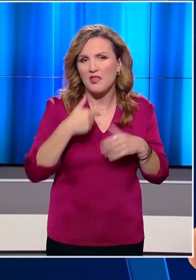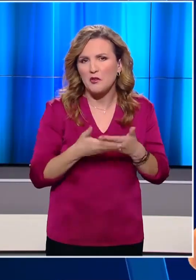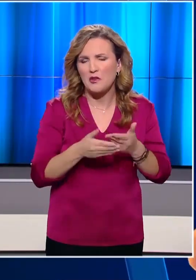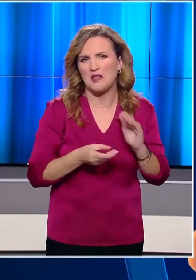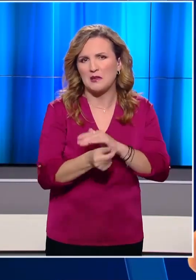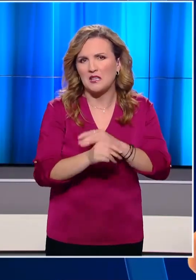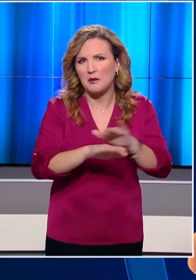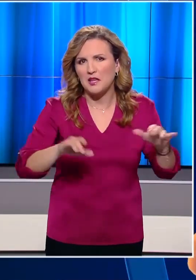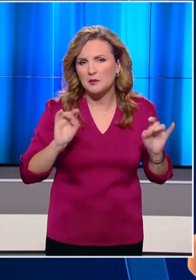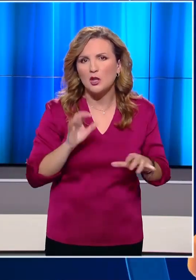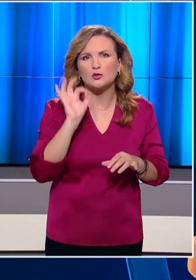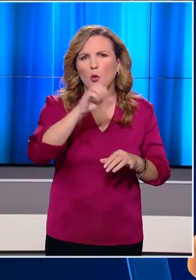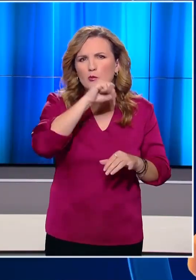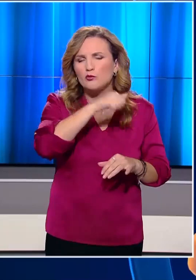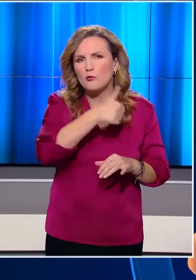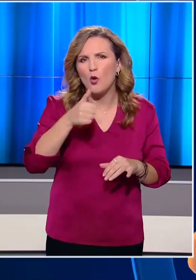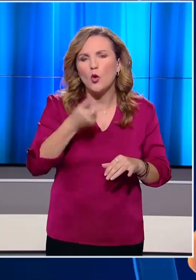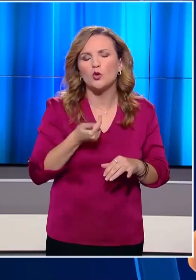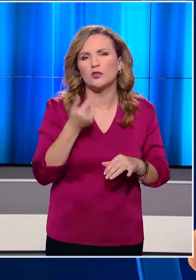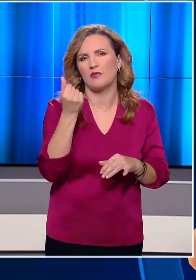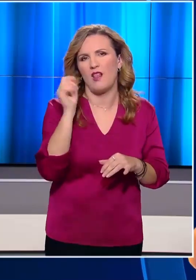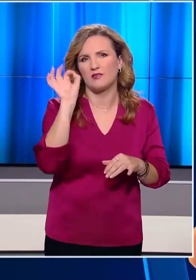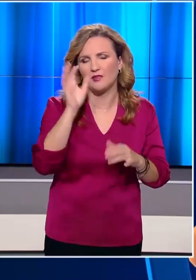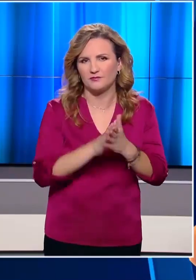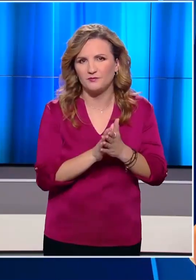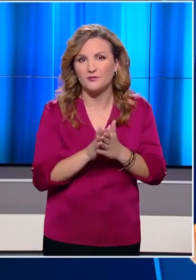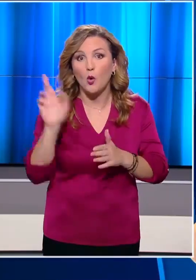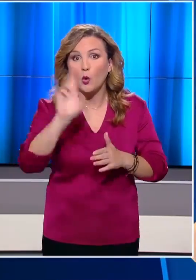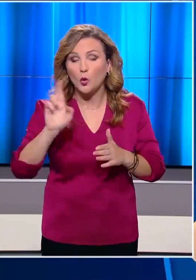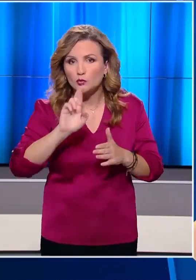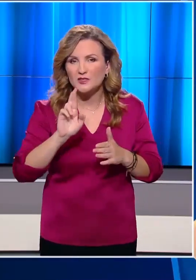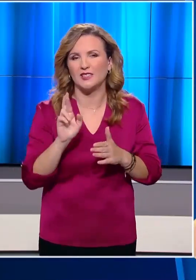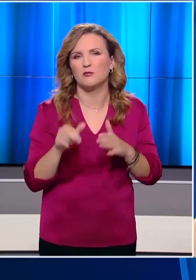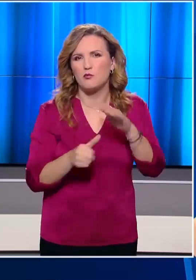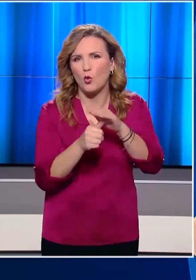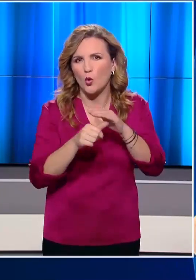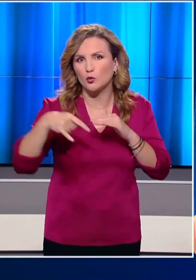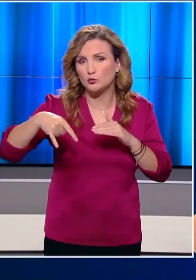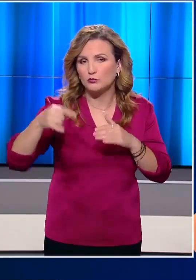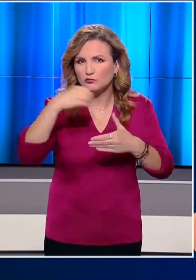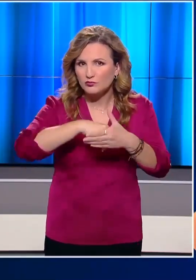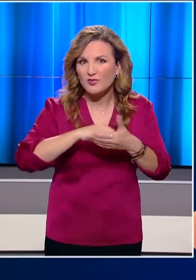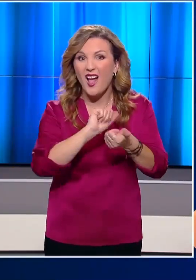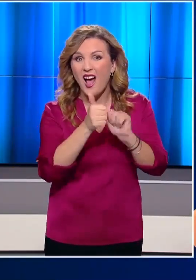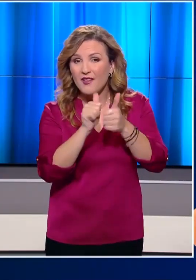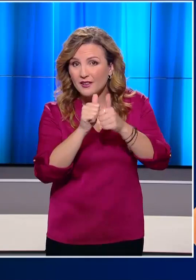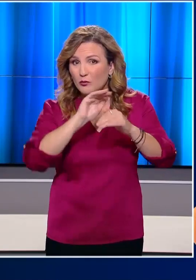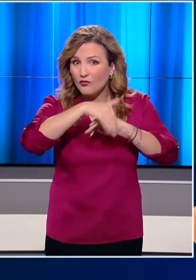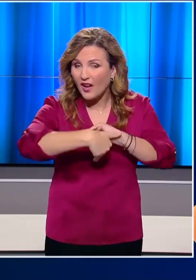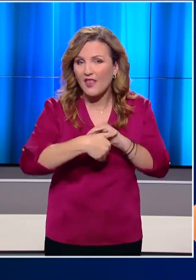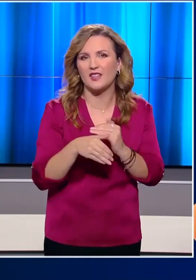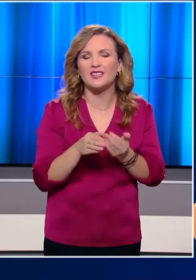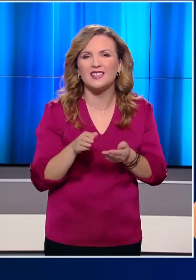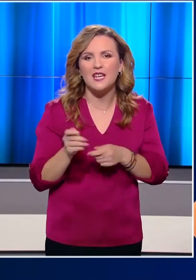το μόνο που την ενδιαφέρει είναι το χρήμα. Φορώντας την κλασική του φανέλα με τον αριθμό 11, ο Βλαντιμίρ Πούτιν συμμετείχε σε νυχτερινό αγώνα χόκκι ή